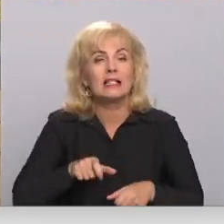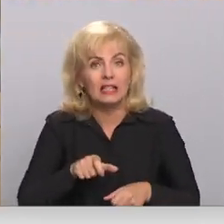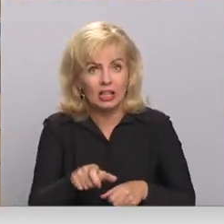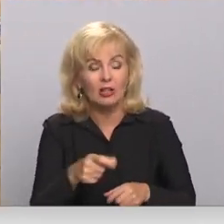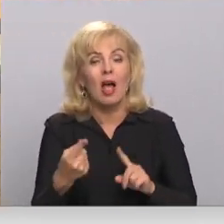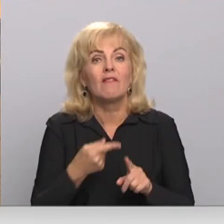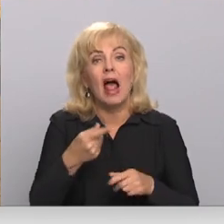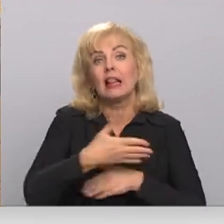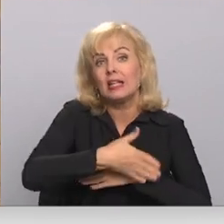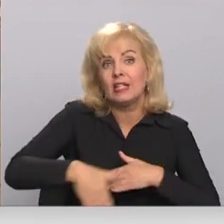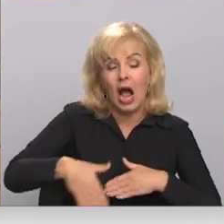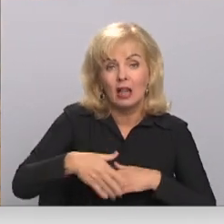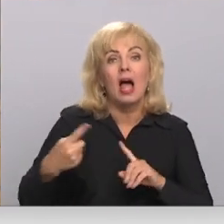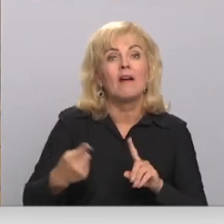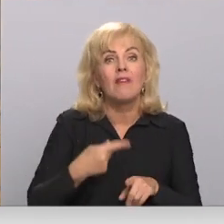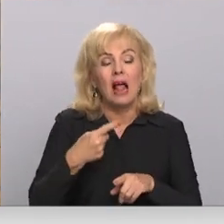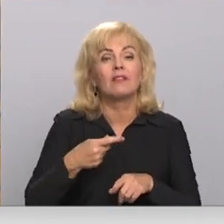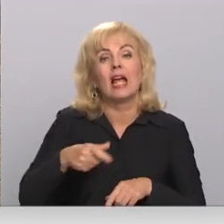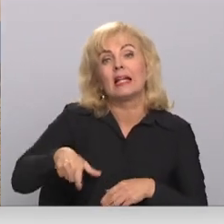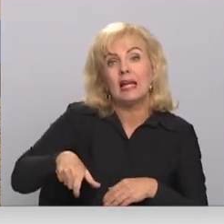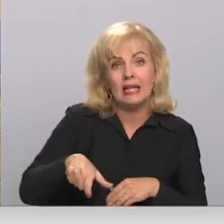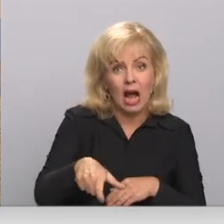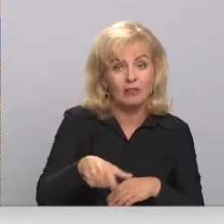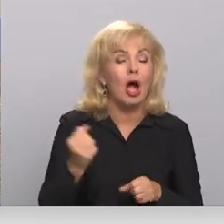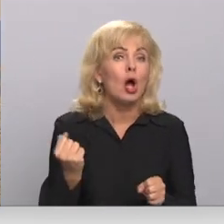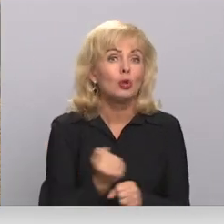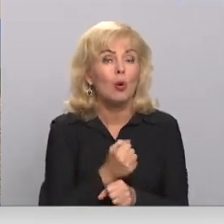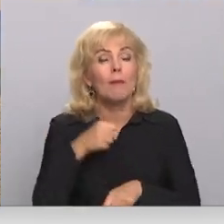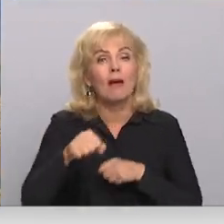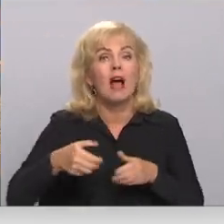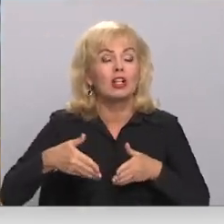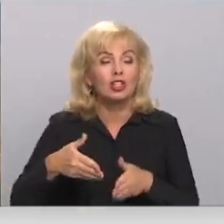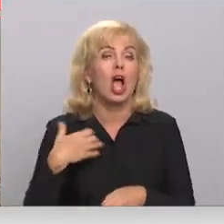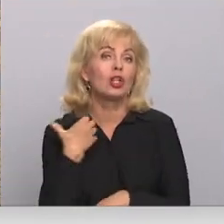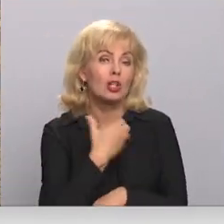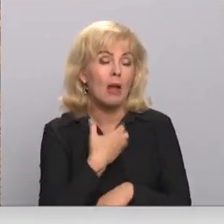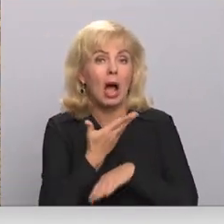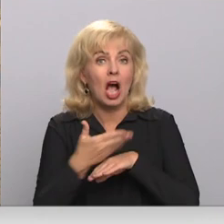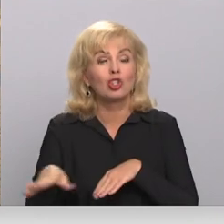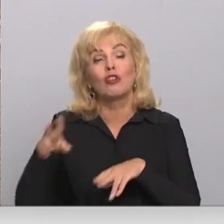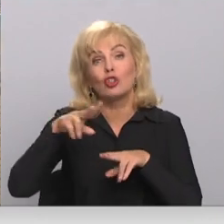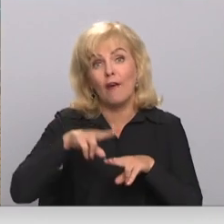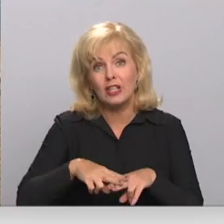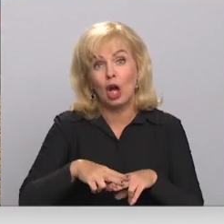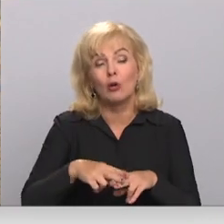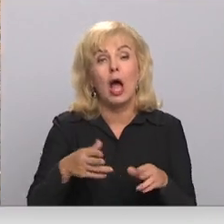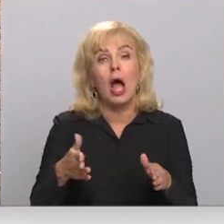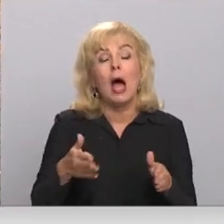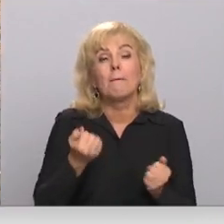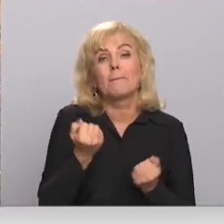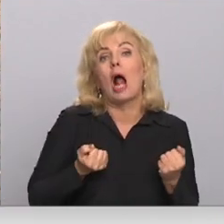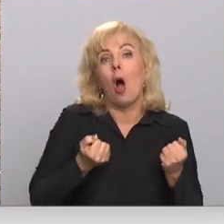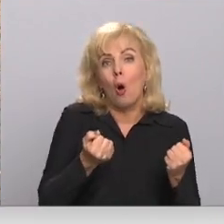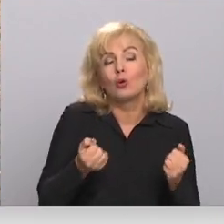viena iela un tur ir vēl viena ietve. Tomēr veloceliņam nepieciešama atsevišķa vieta. Ar brauktuvu to apvienot